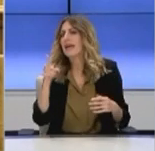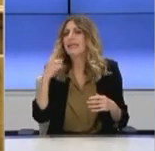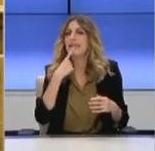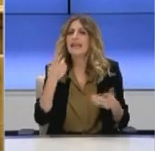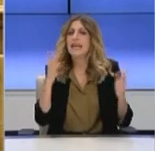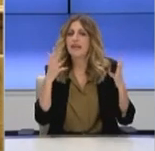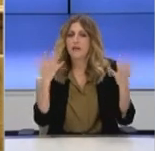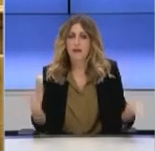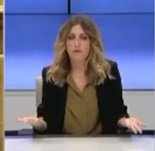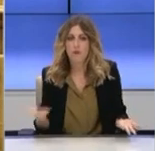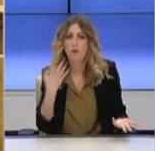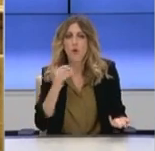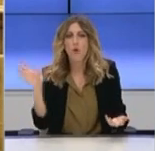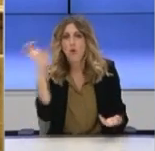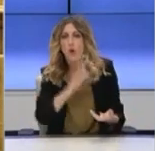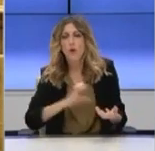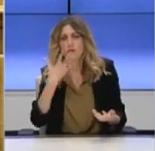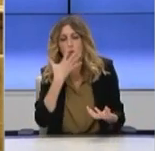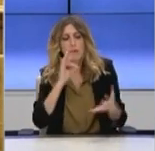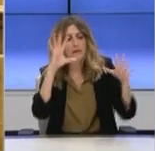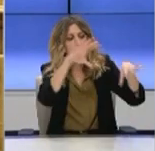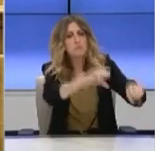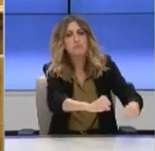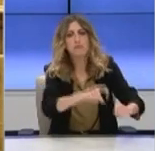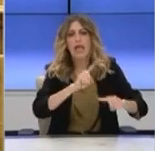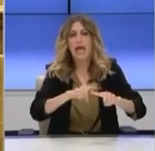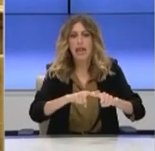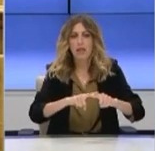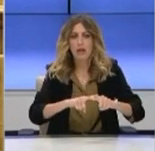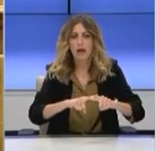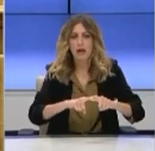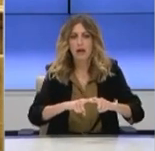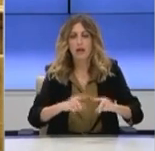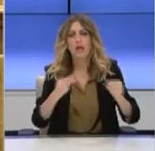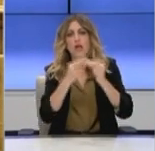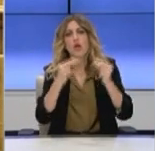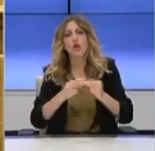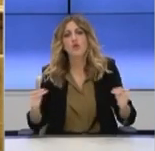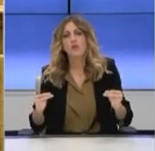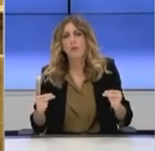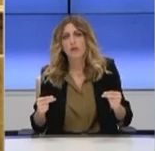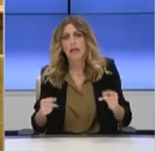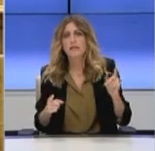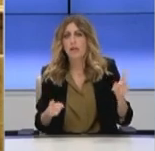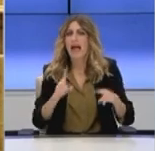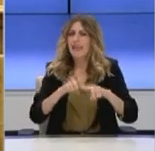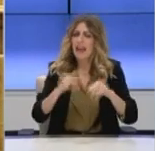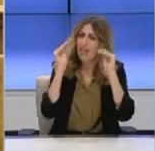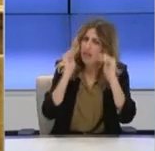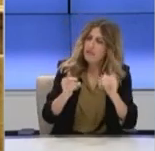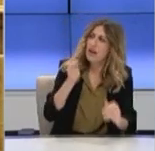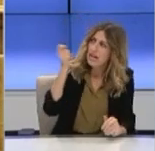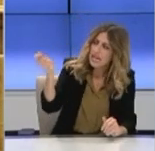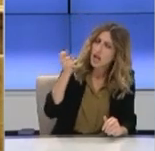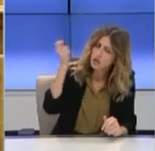βαθιά που σας έχουν ουσιαστικά να λάβει το χρέος αλλά υπό όρους συστηματικής αποτελμάτωσης της ελληνικής κοινωνικής